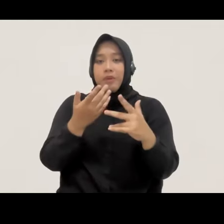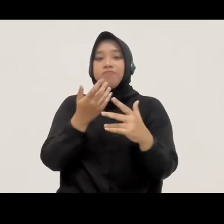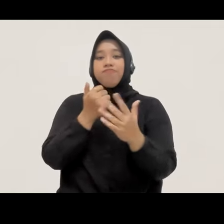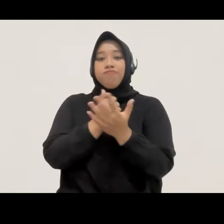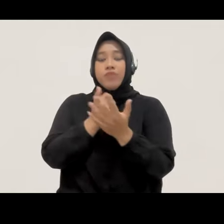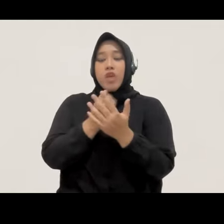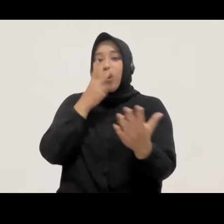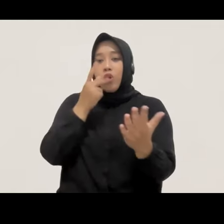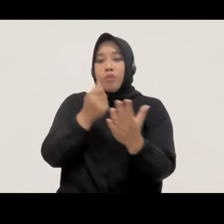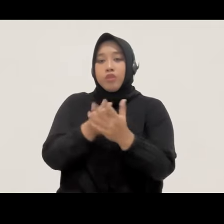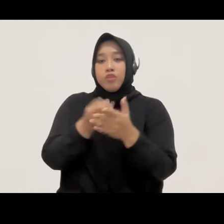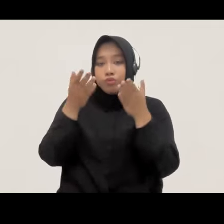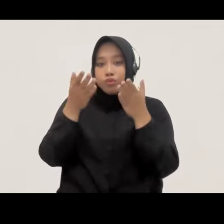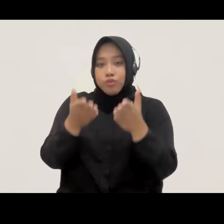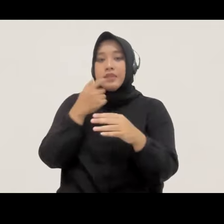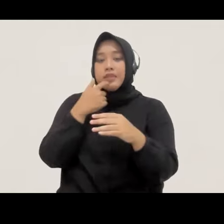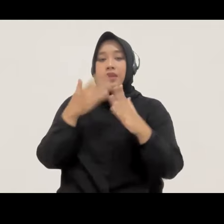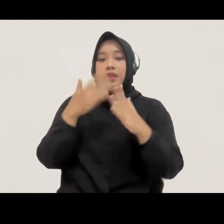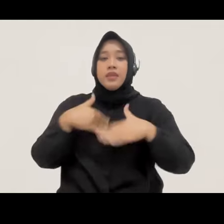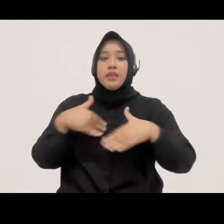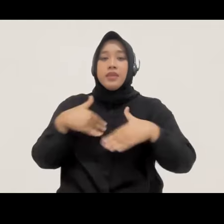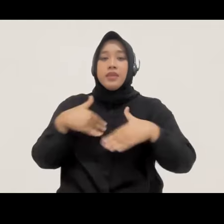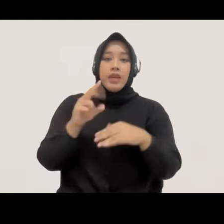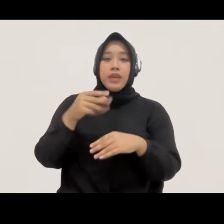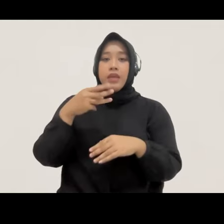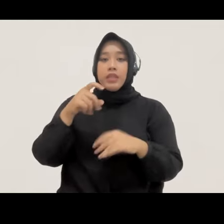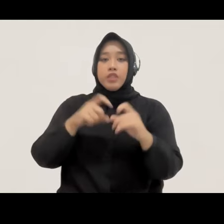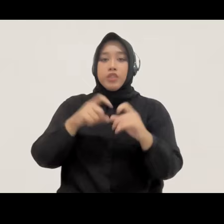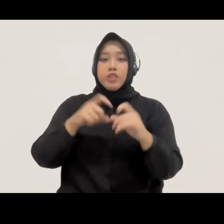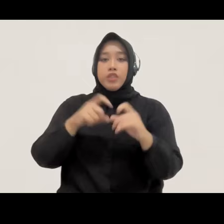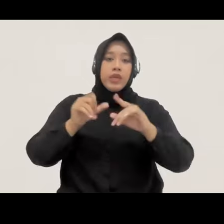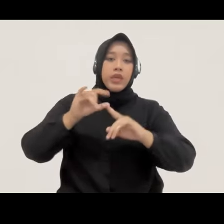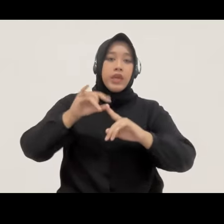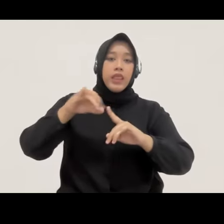rekomendasi untuk penerapan keadilan restoratif dalam RKUHAP ke depannya.